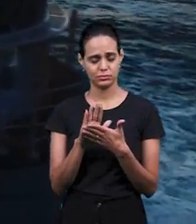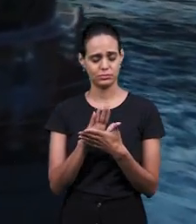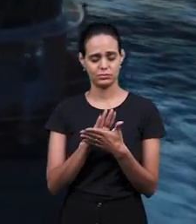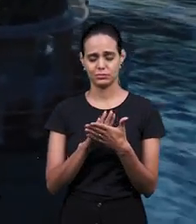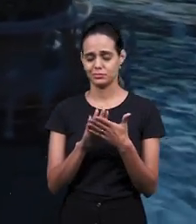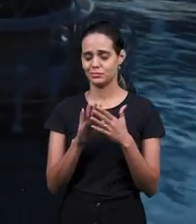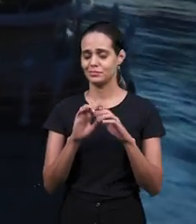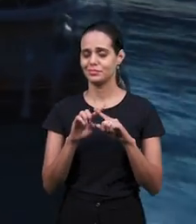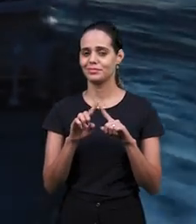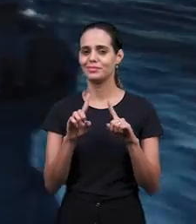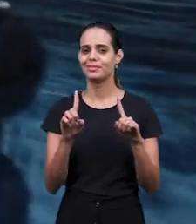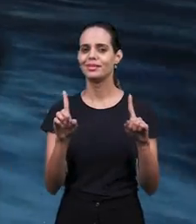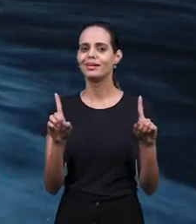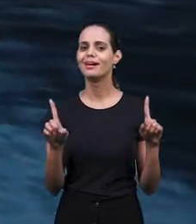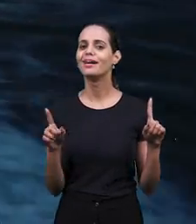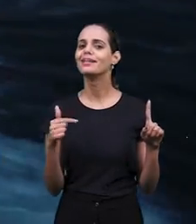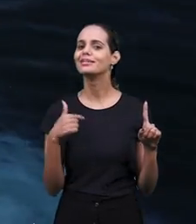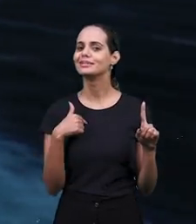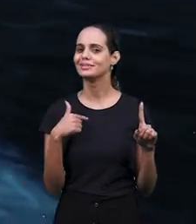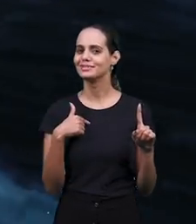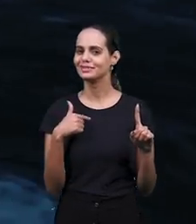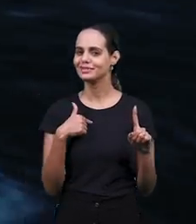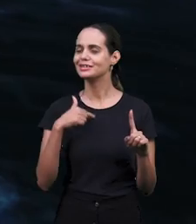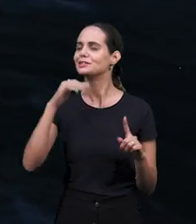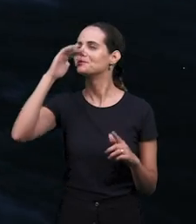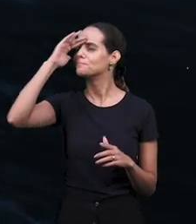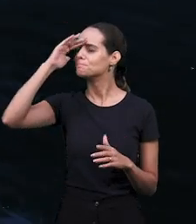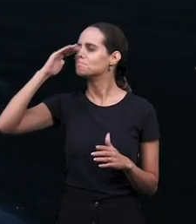на тебя я хочу уповать.